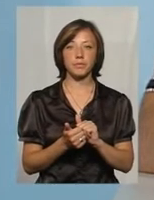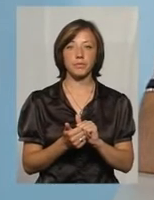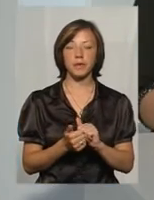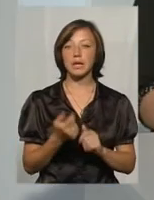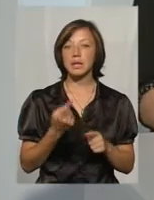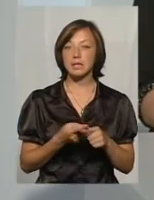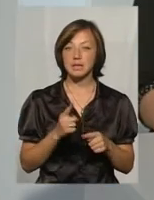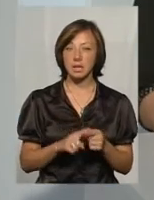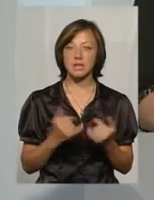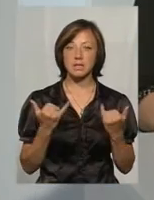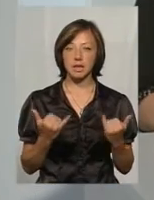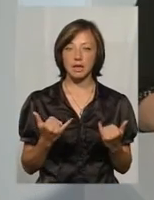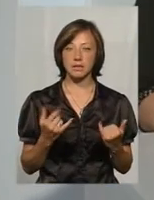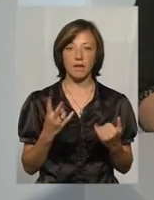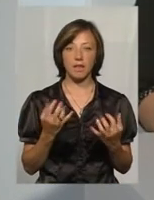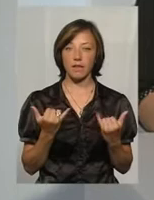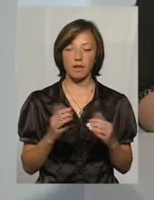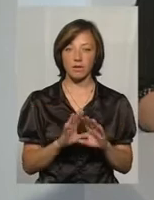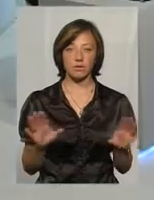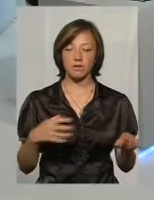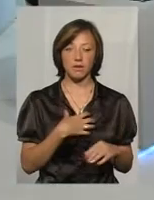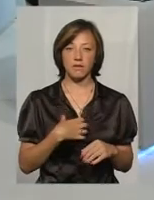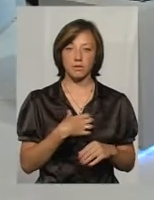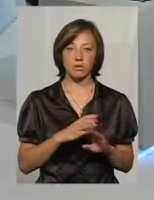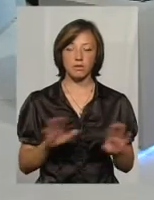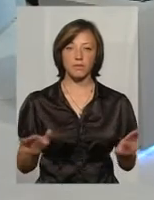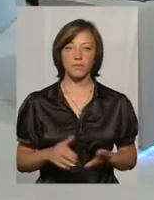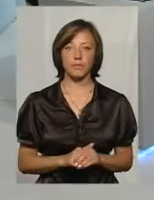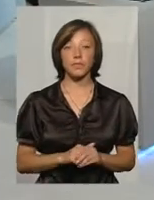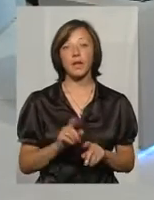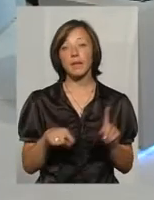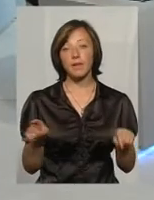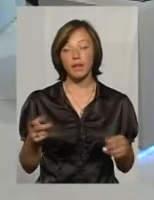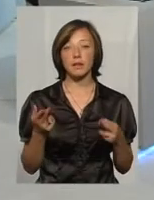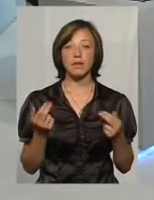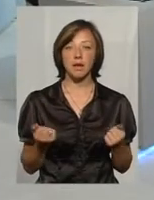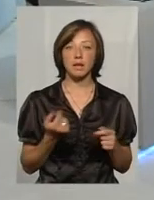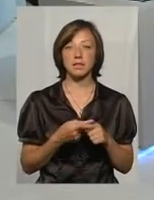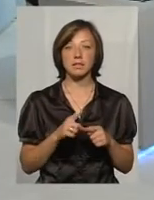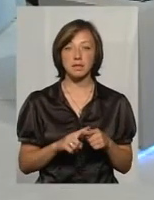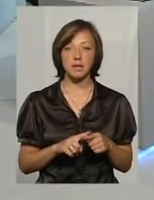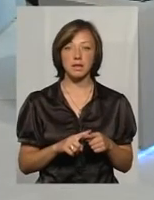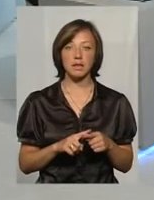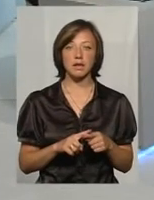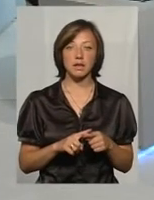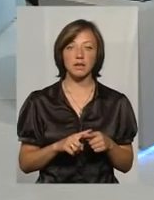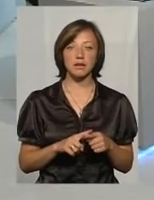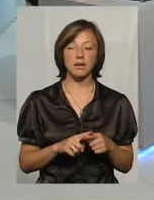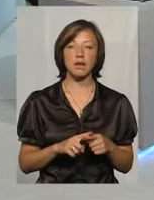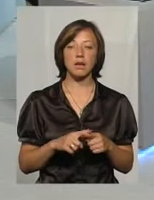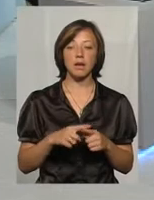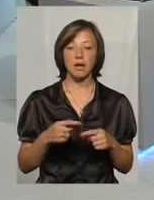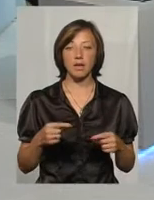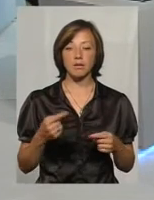Тобто це зараз, в принципі, не на часі, так можна сказати? В деякій мірі це відповідає за комфорт